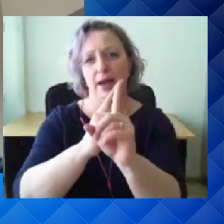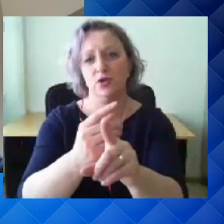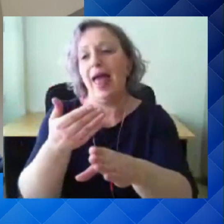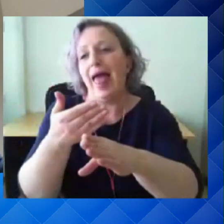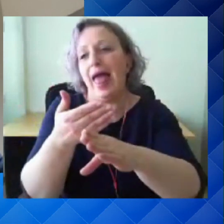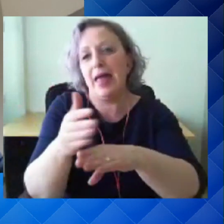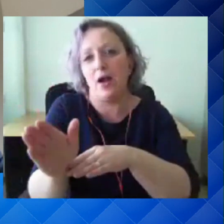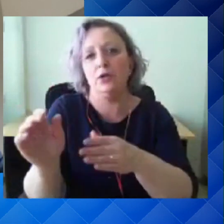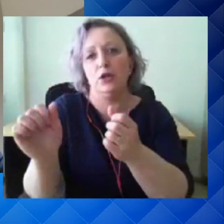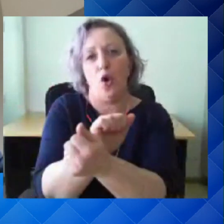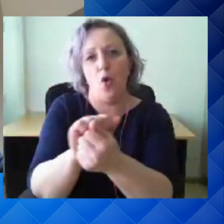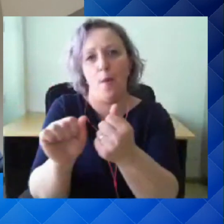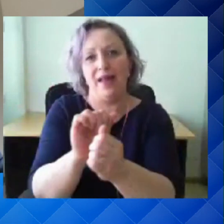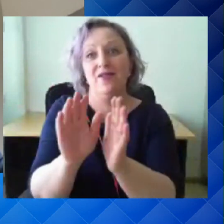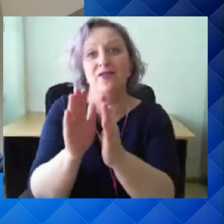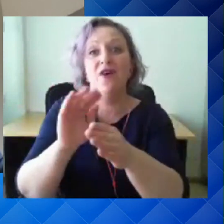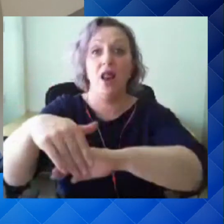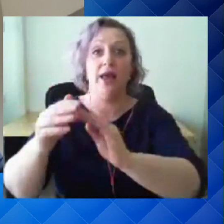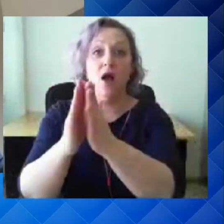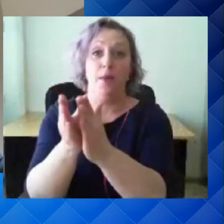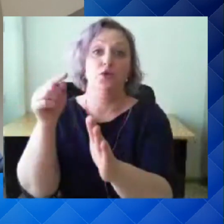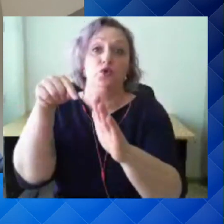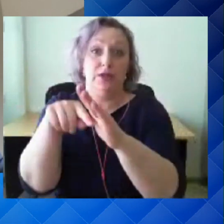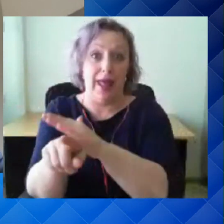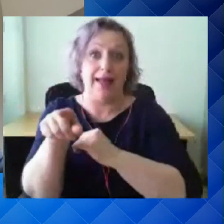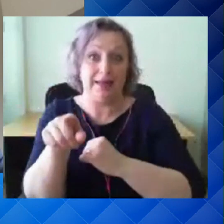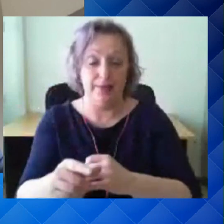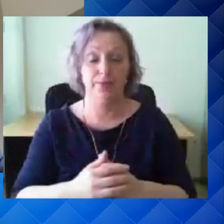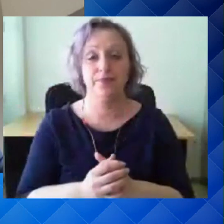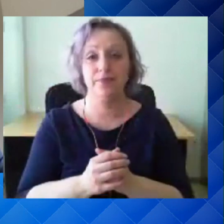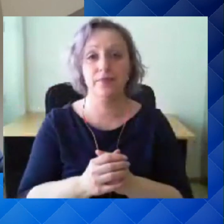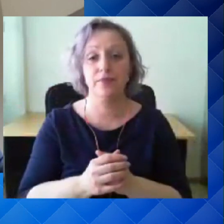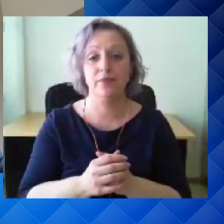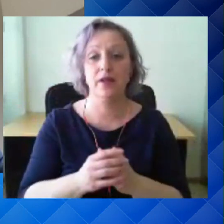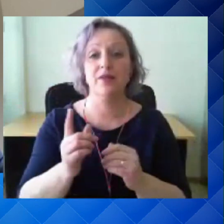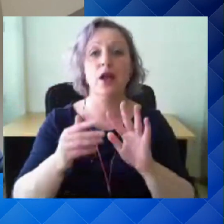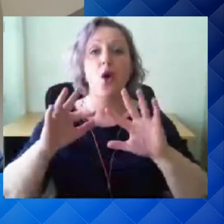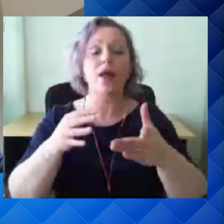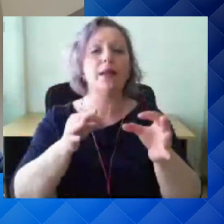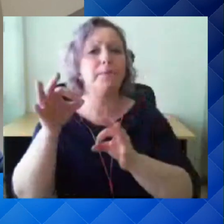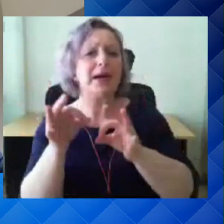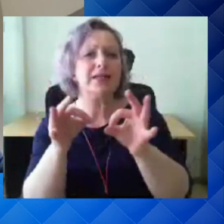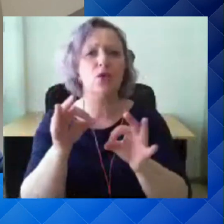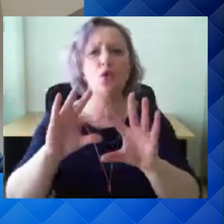raamatust selline eraldiseise dokument. Ja noh, selleks, et nädest mõõdikutest